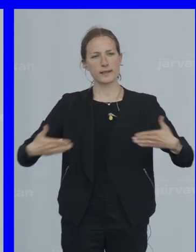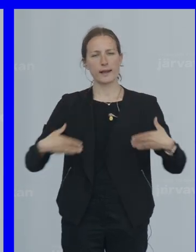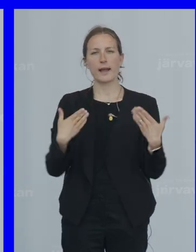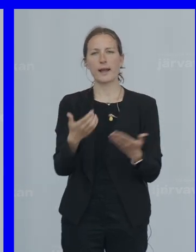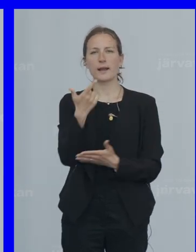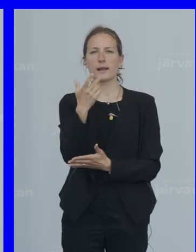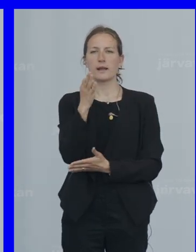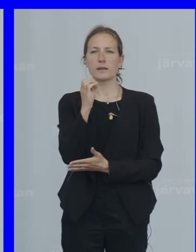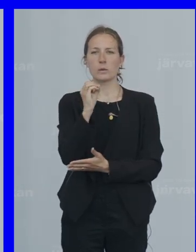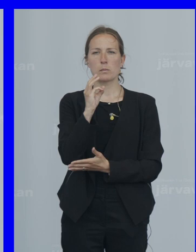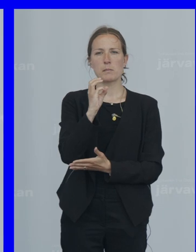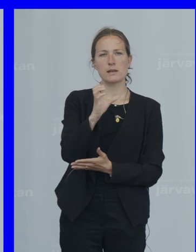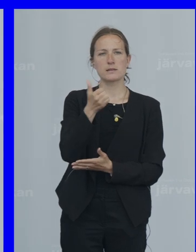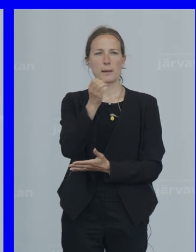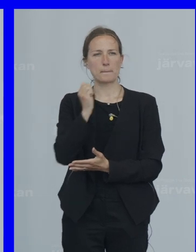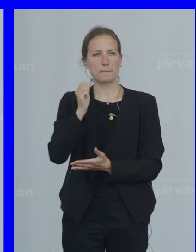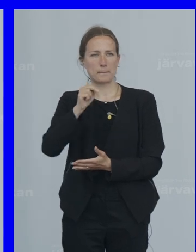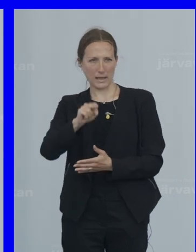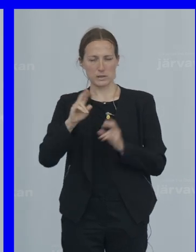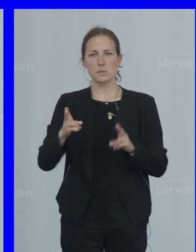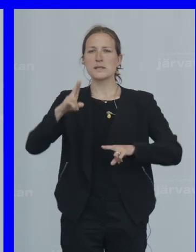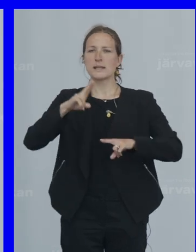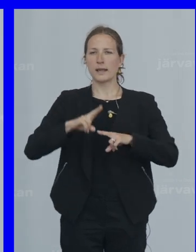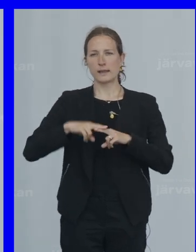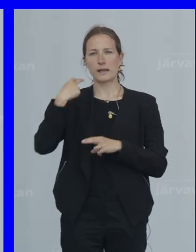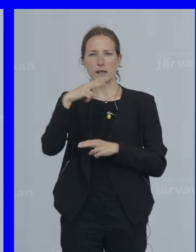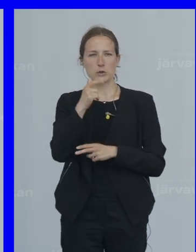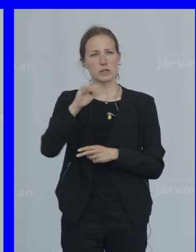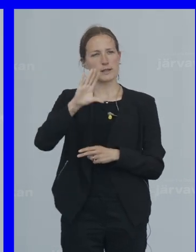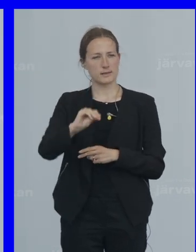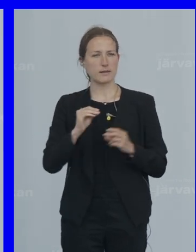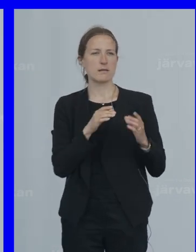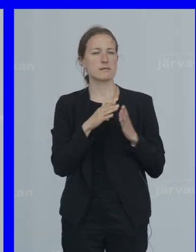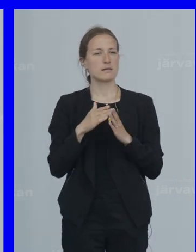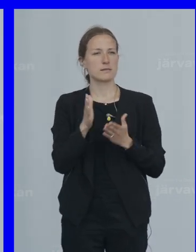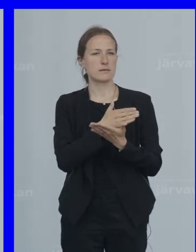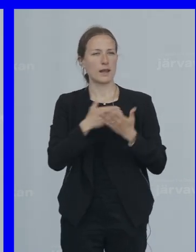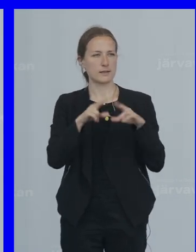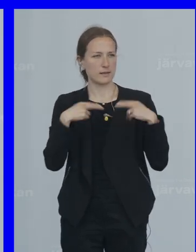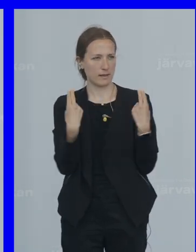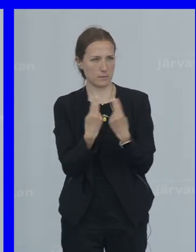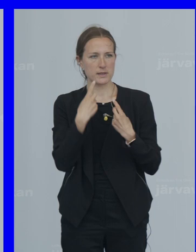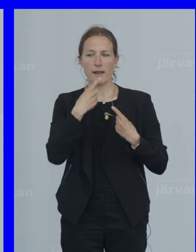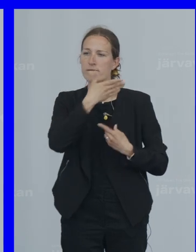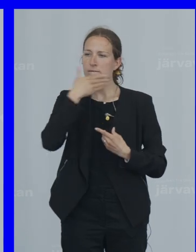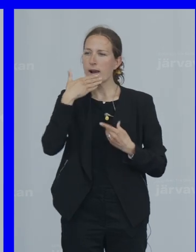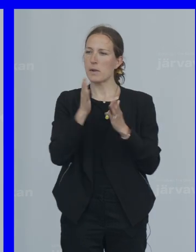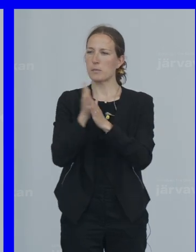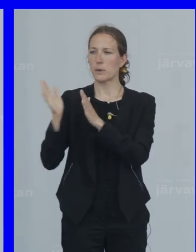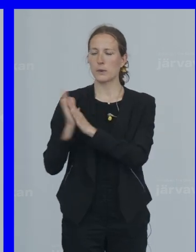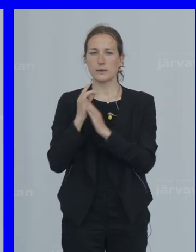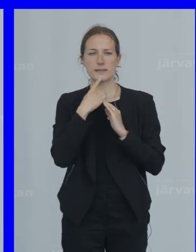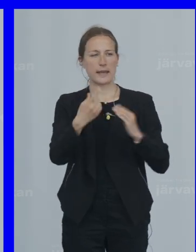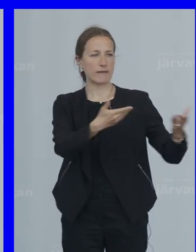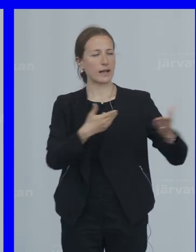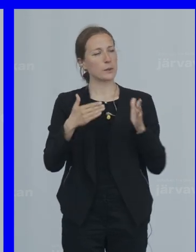Beer som är då och sitter i Rinkeby Kista, stadsdelsnämnden. Så jag vill ge en varm ablåt och välkomna upp Thomas Beer.